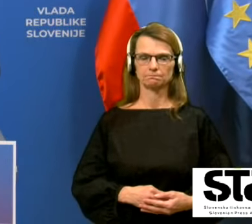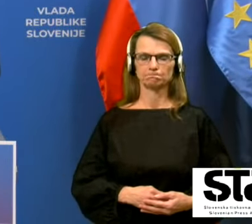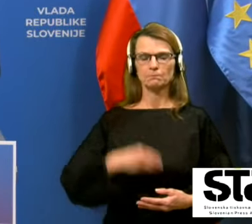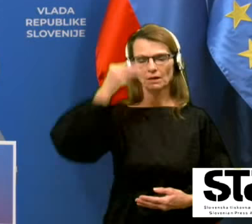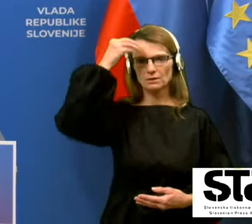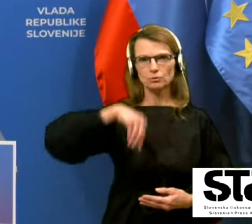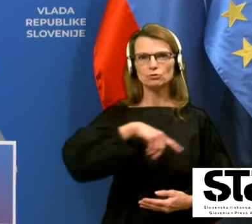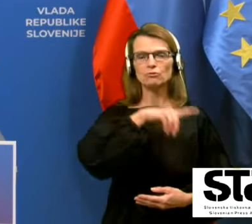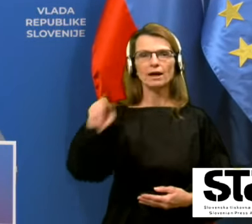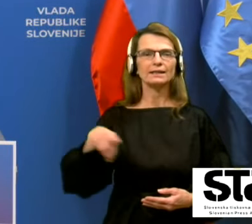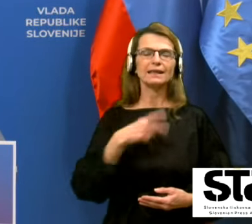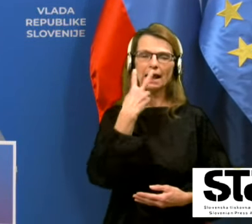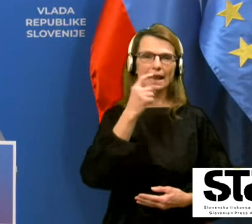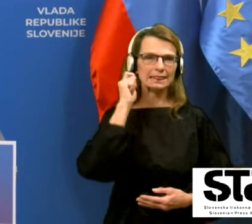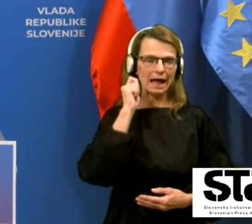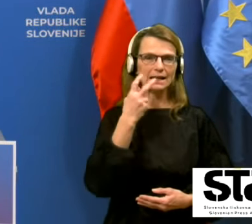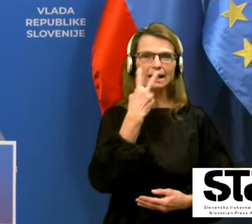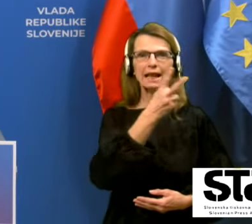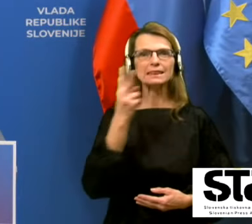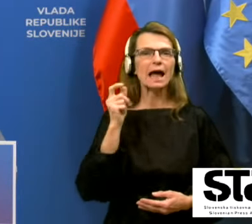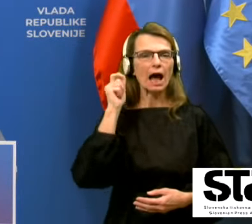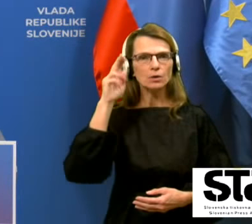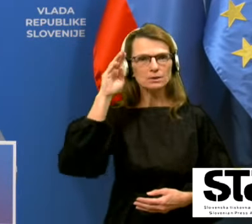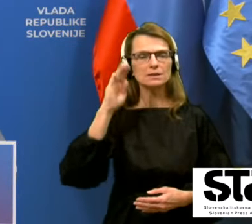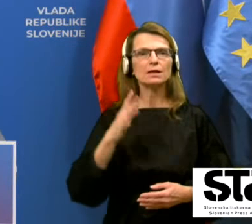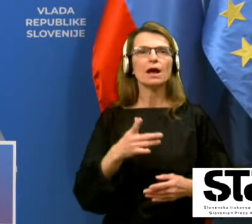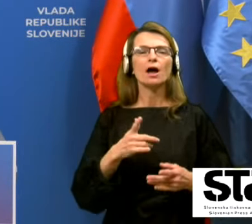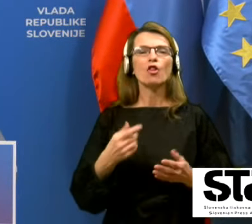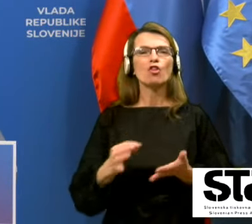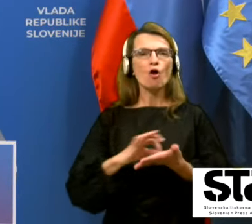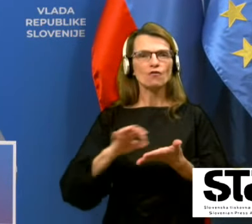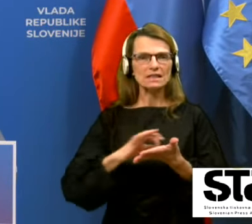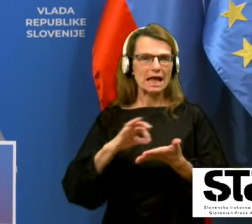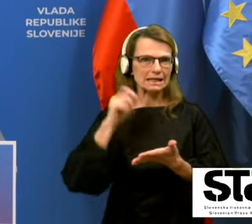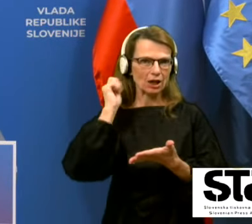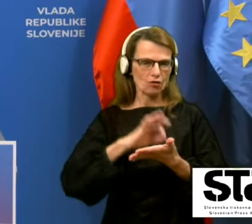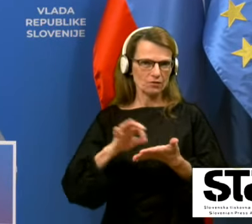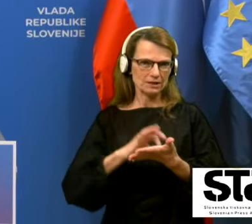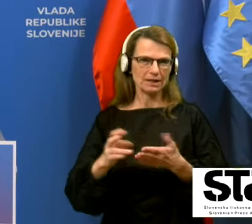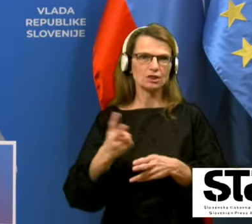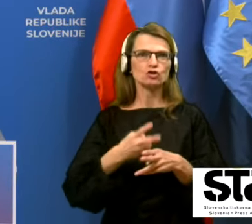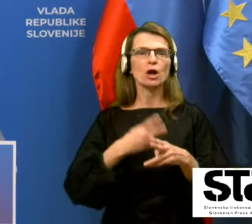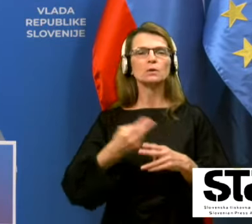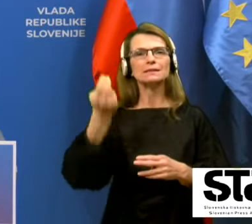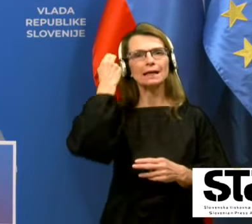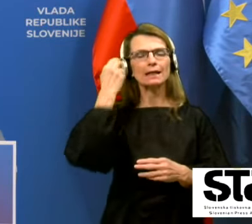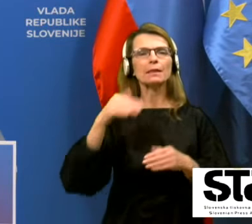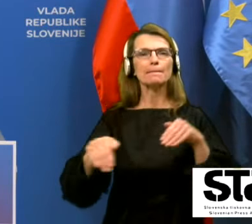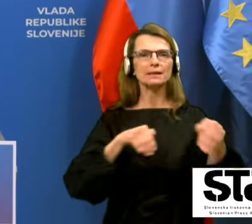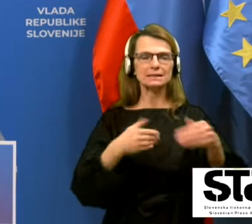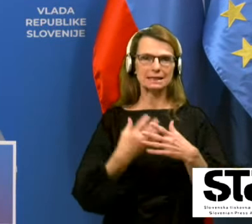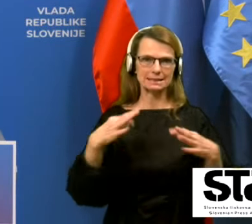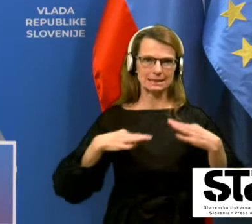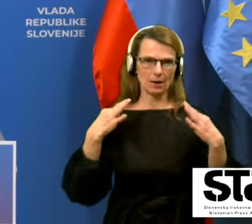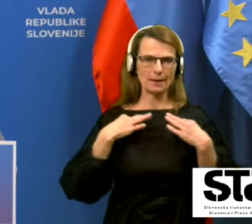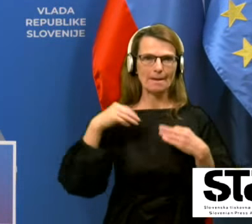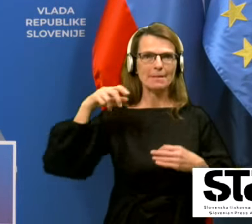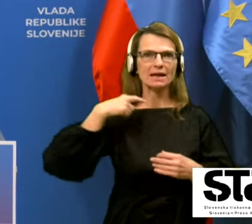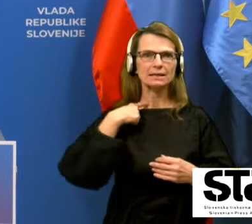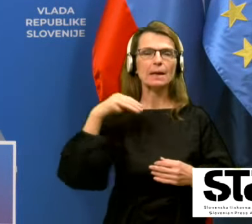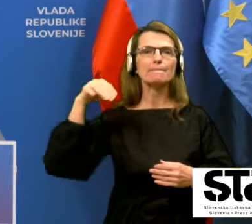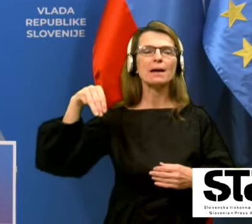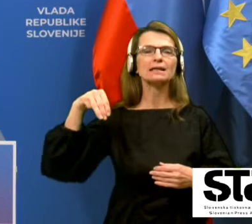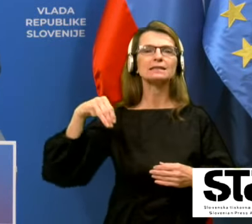Spuštovane gledalke in gledalci, novinarke in novinari, državna sekretarka na Ministrstvu za zdravje, magistrica Marija